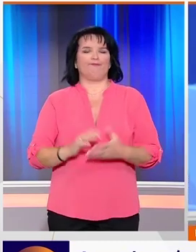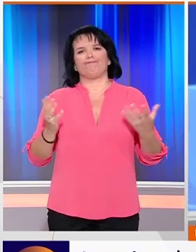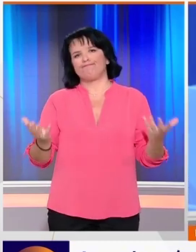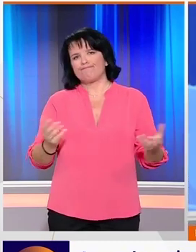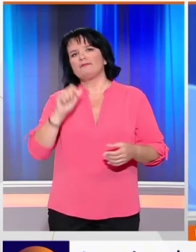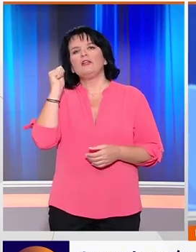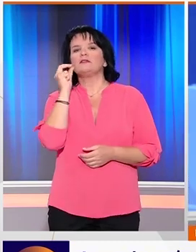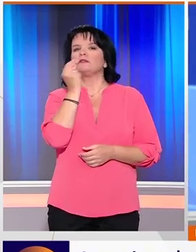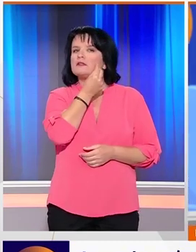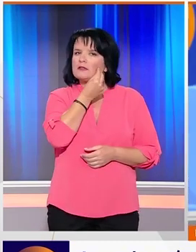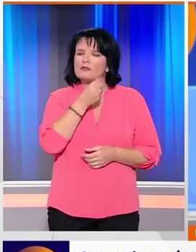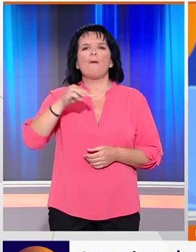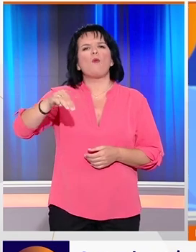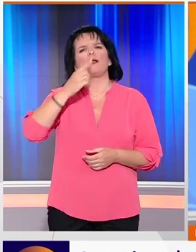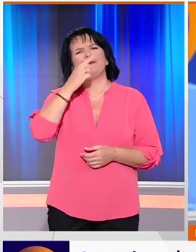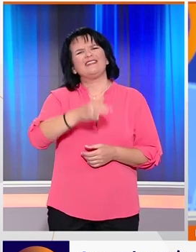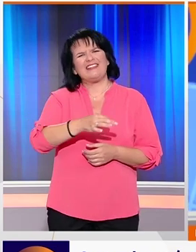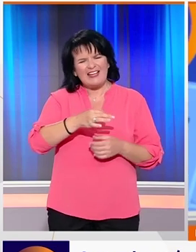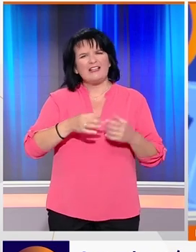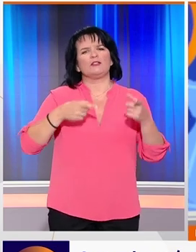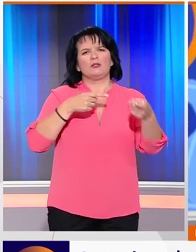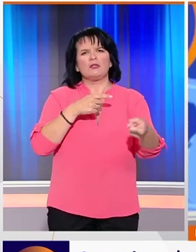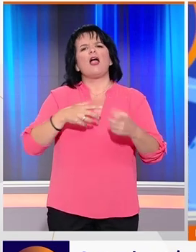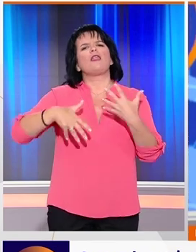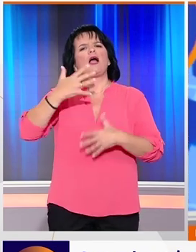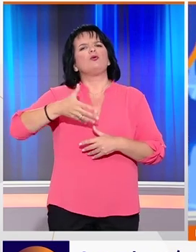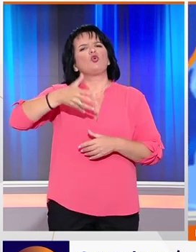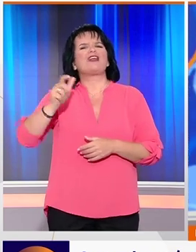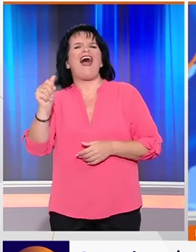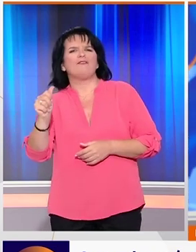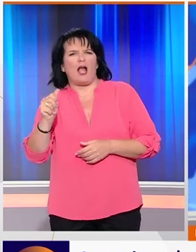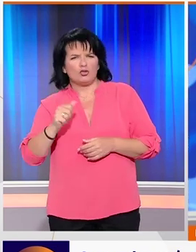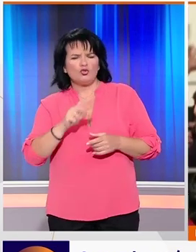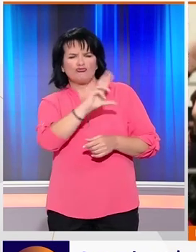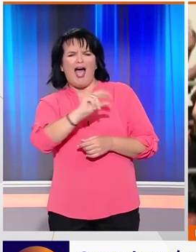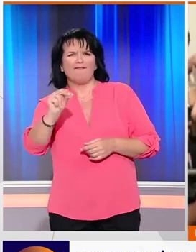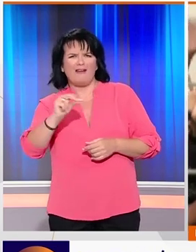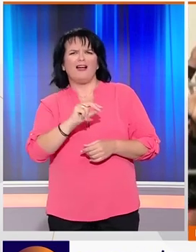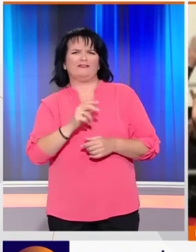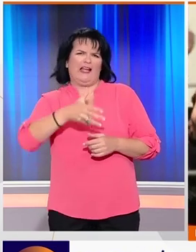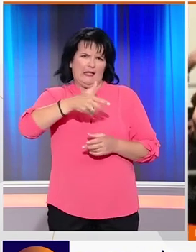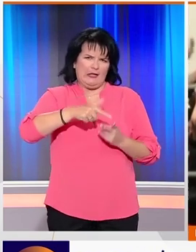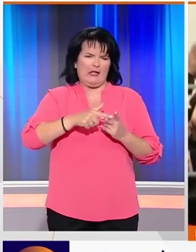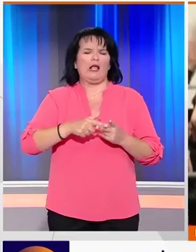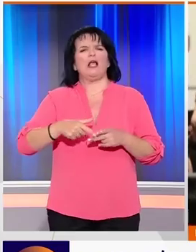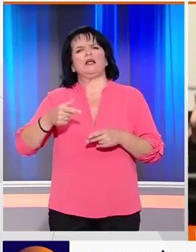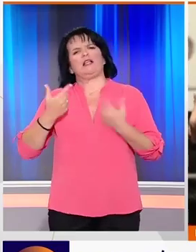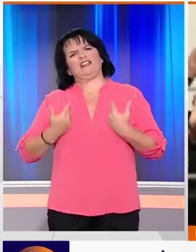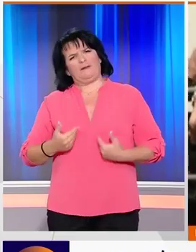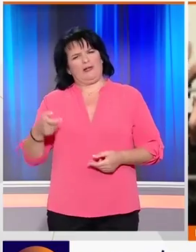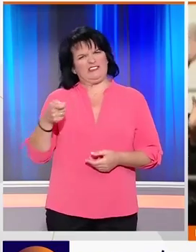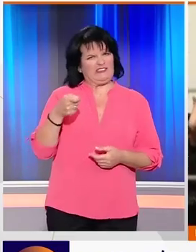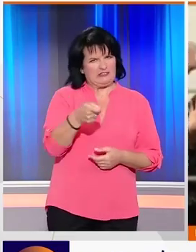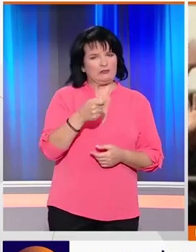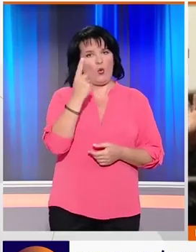Αγριοφονικό χθες το απόγευμα στη Μόρια. Ο 15χρονος Αυγανός μαχαίρωσε και σκότωσε στην ομίλη κωμό εθνή του και τραυμάτισε άλλους δύο ανήλικους, τον